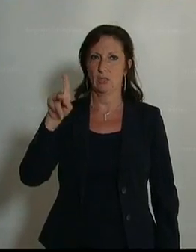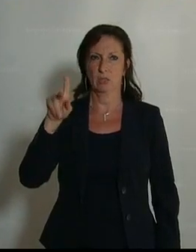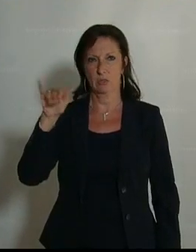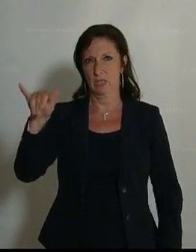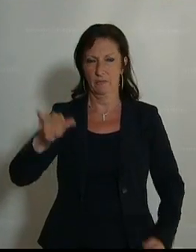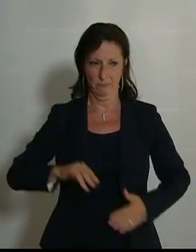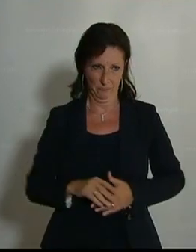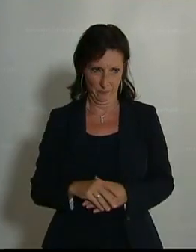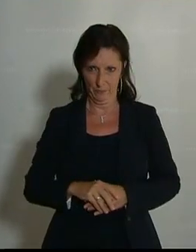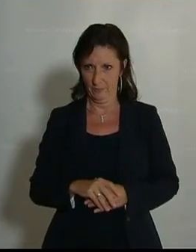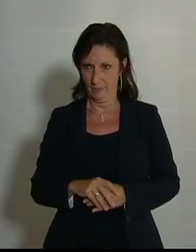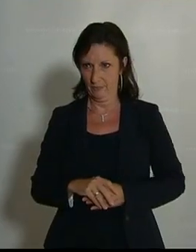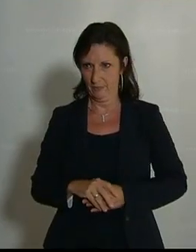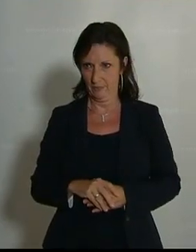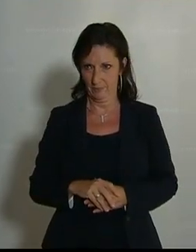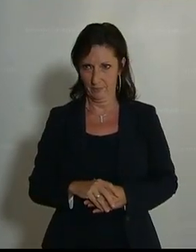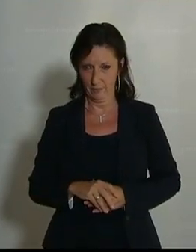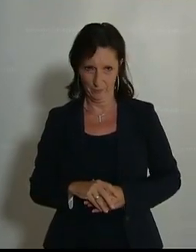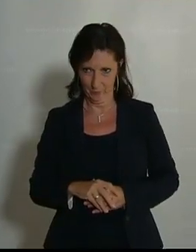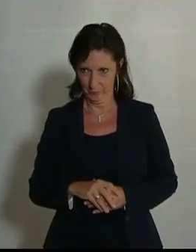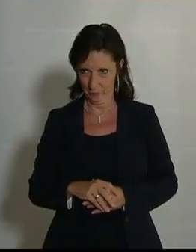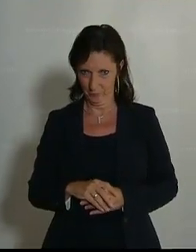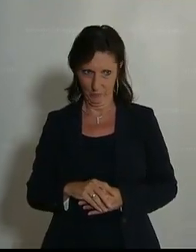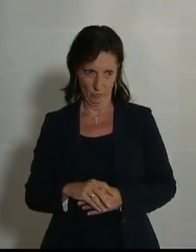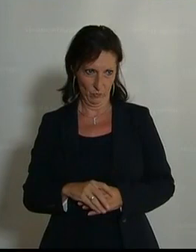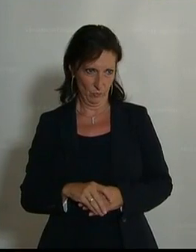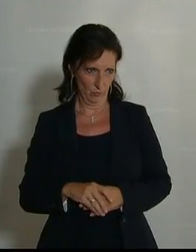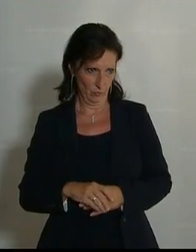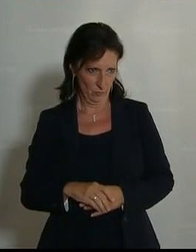Und die erste Rednerin ist Mereti Soski von den Grünen.